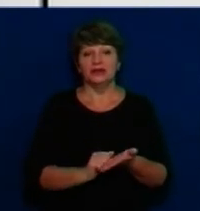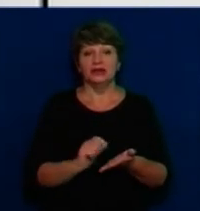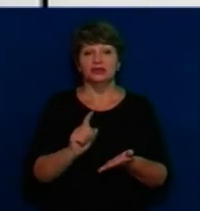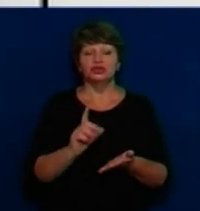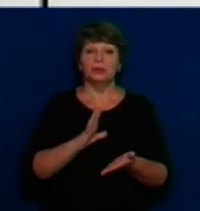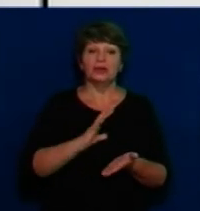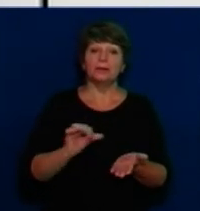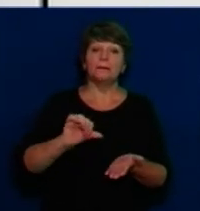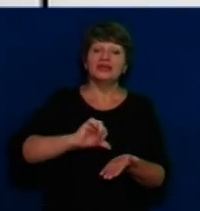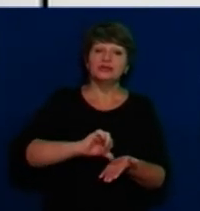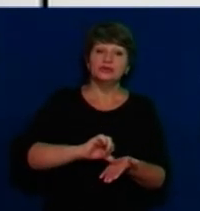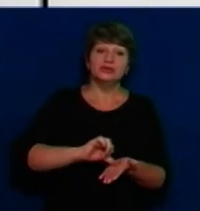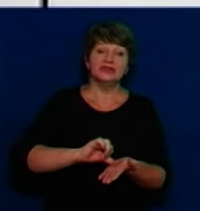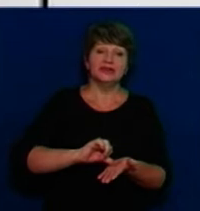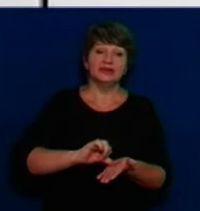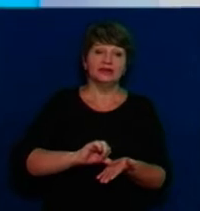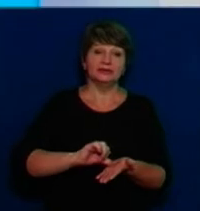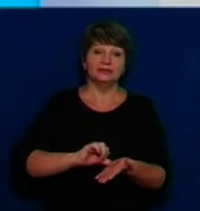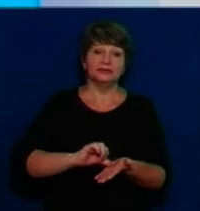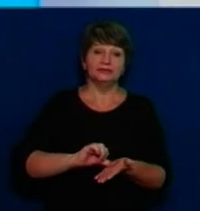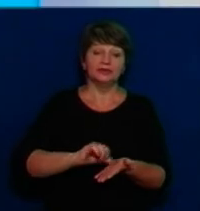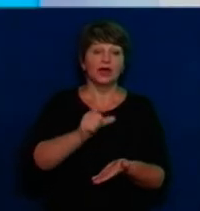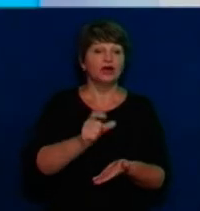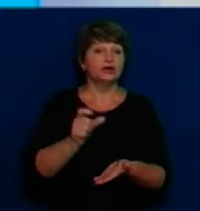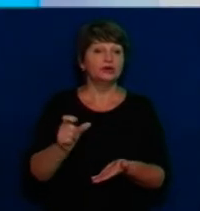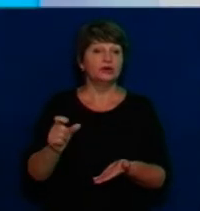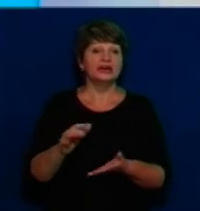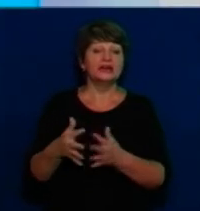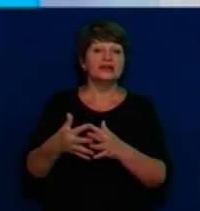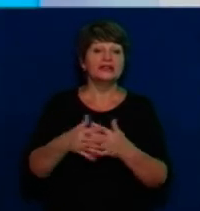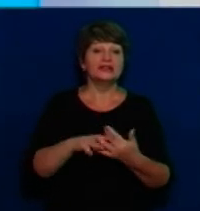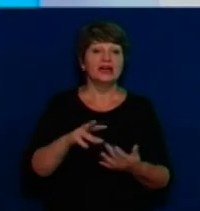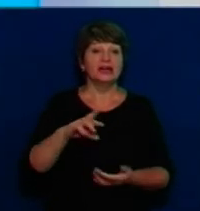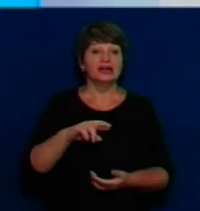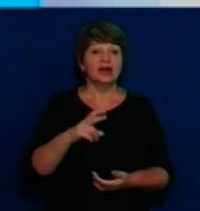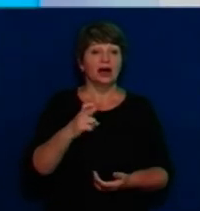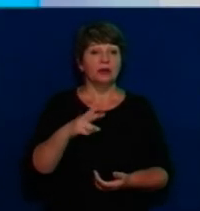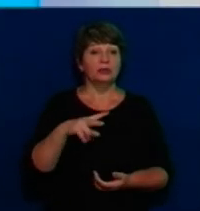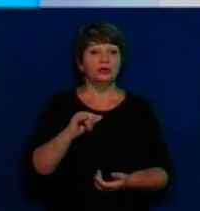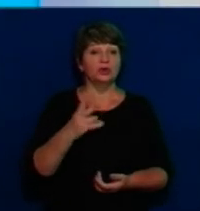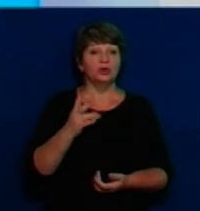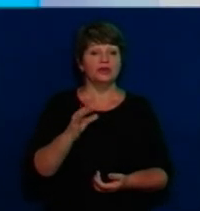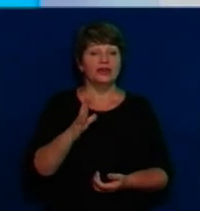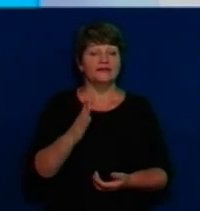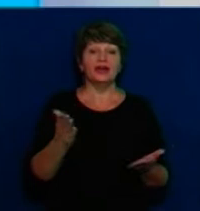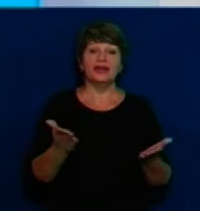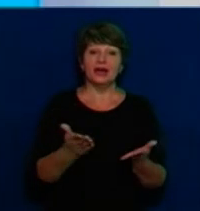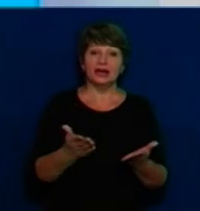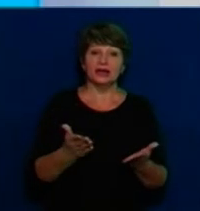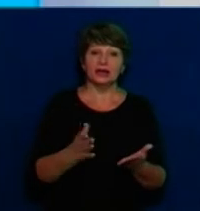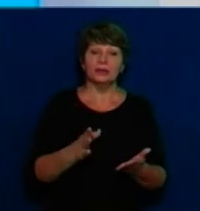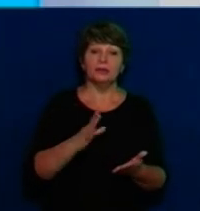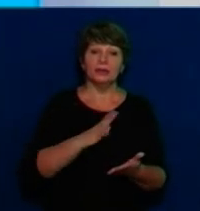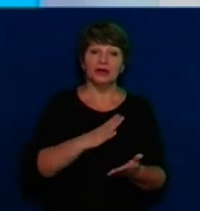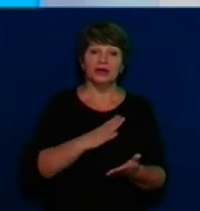присутній люди із села Яблунів, які в перстаному плані були